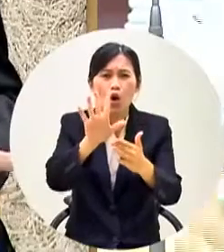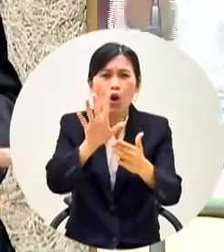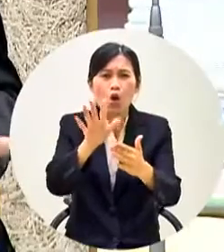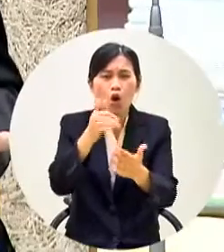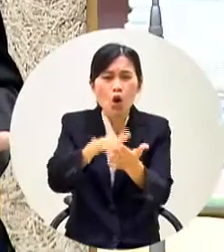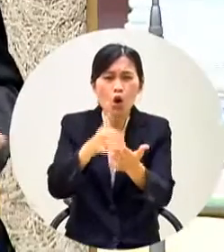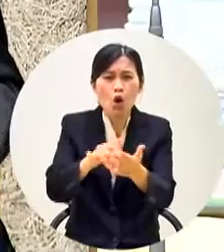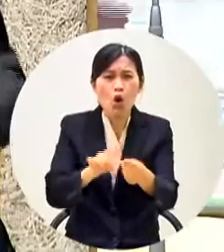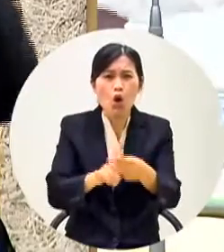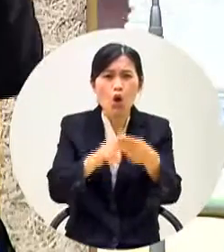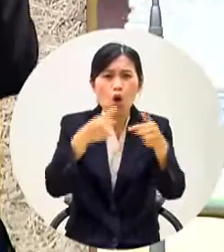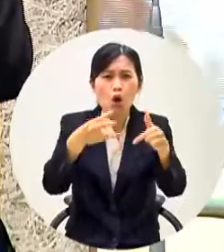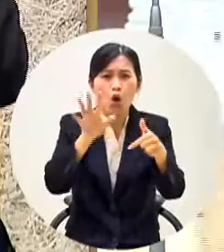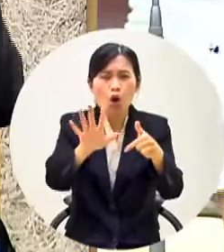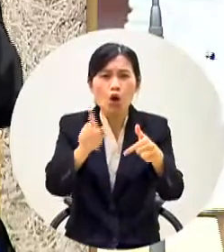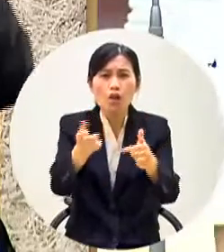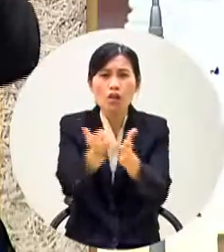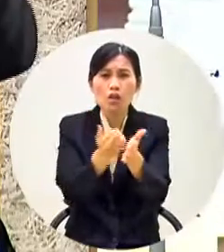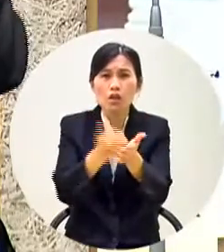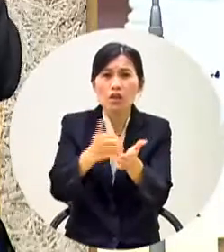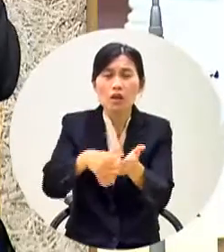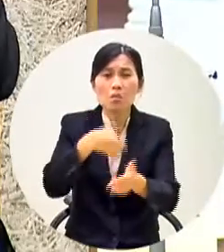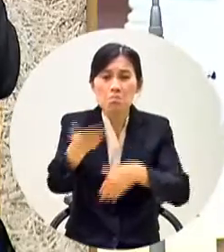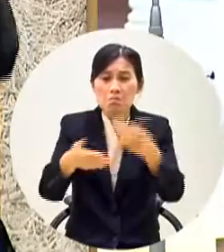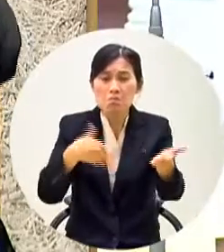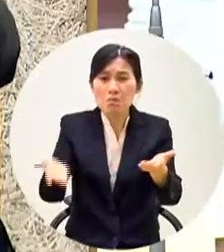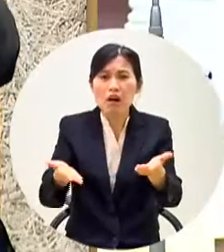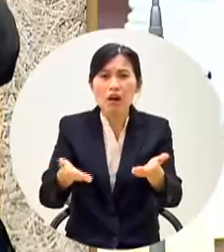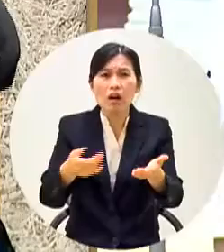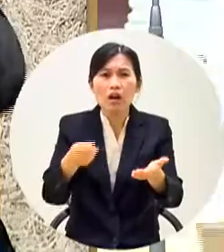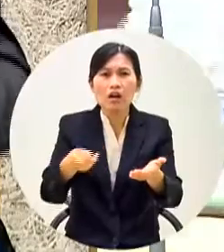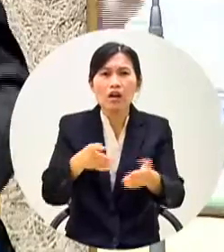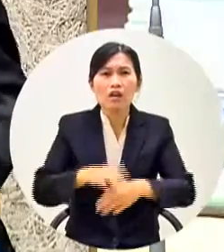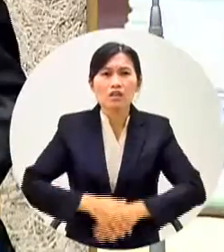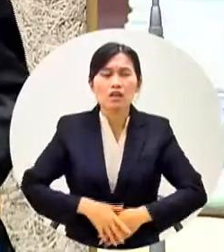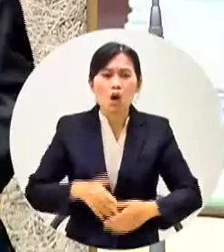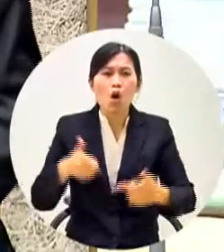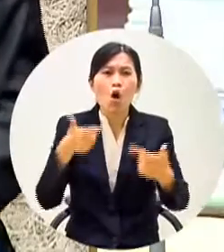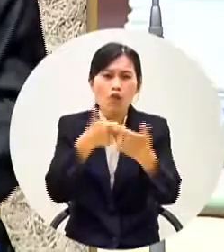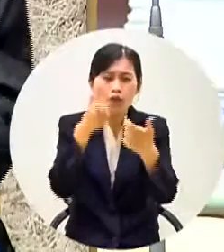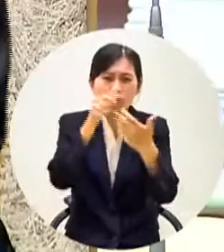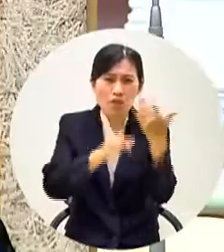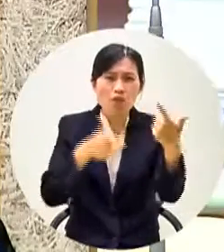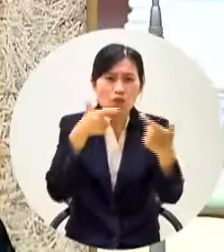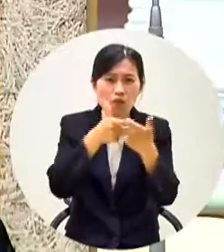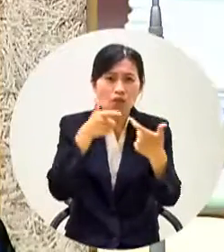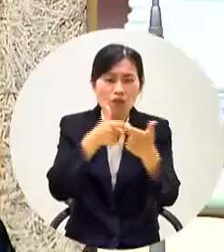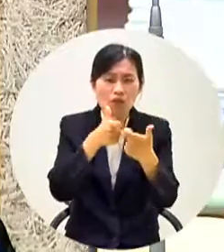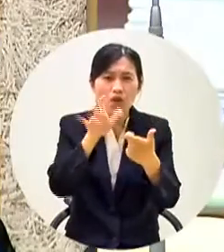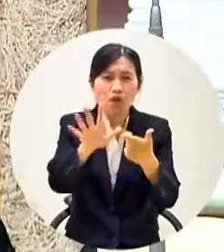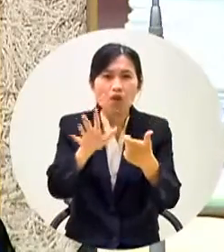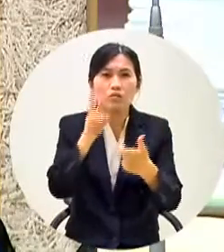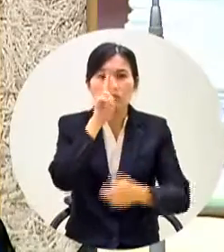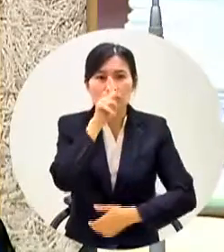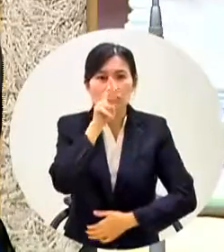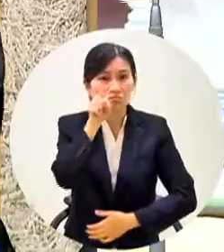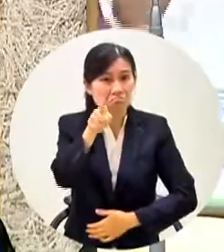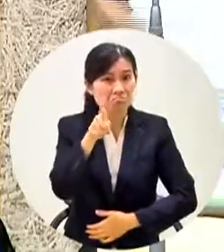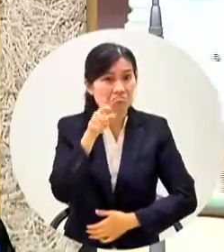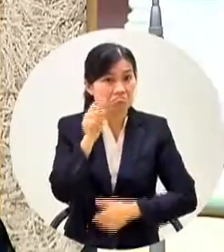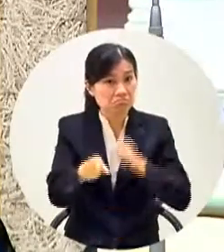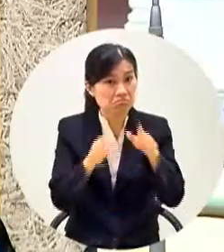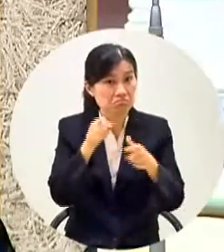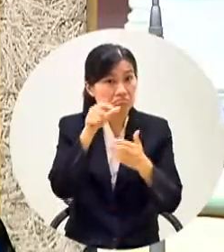叫拆標呢你把預算給他們的購資發包你們符合採購法的精神嘛錯了局長你採購法對